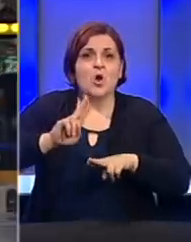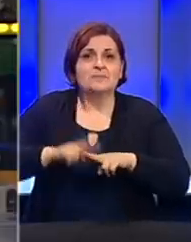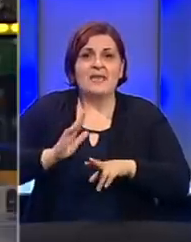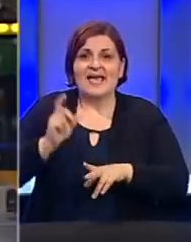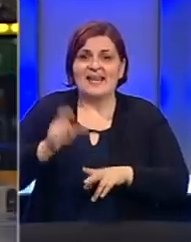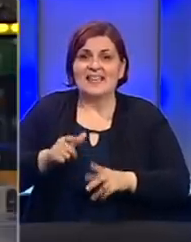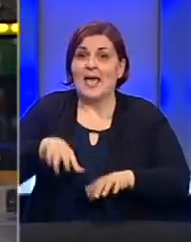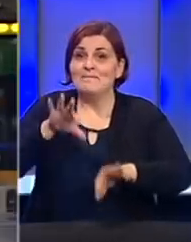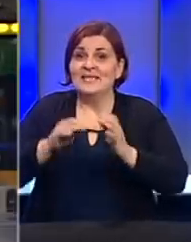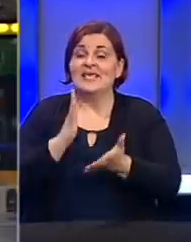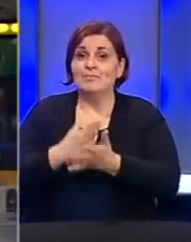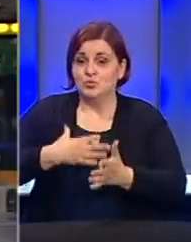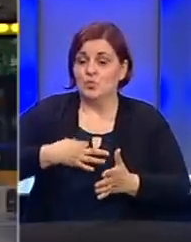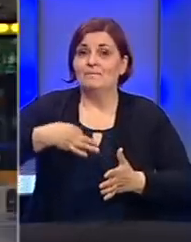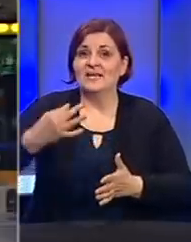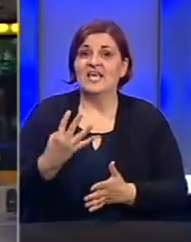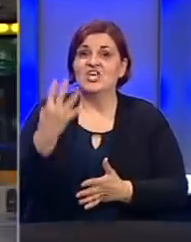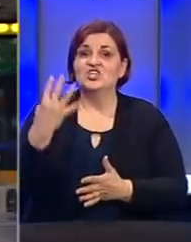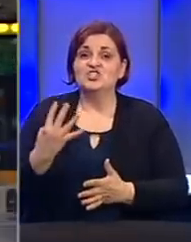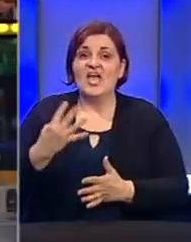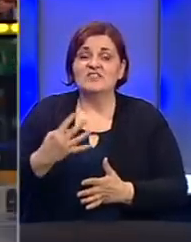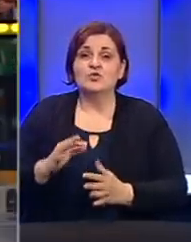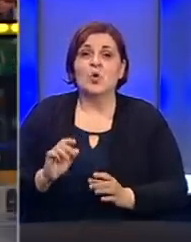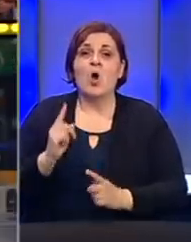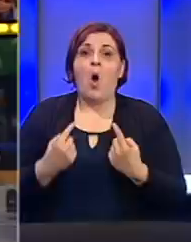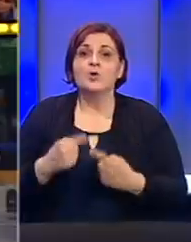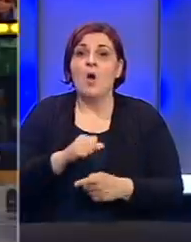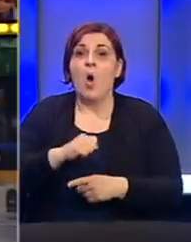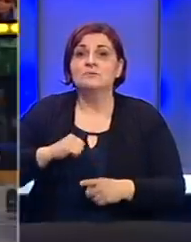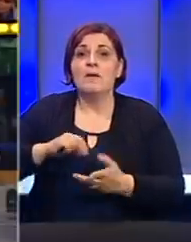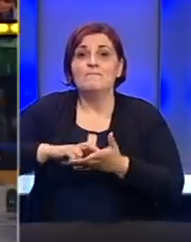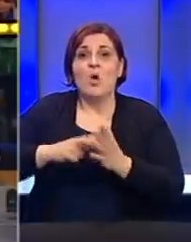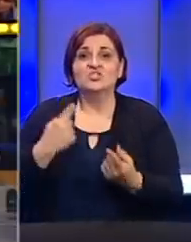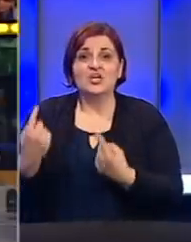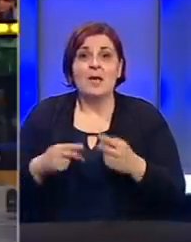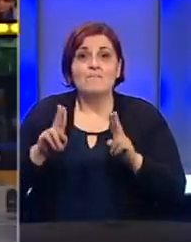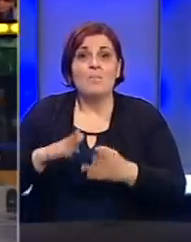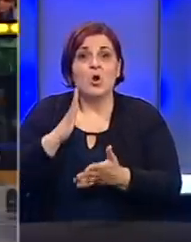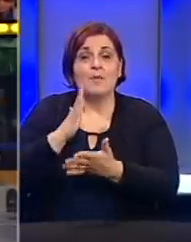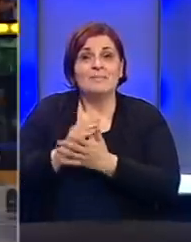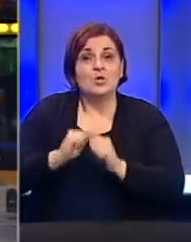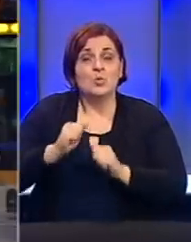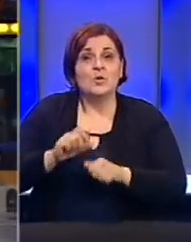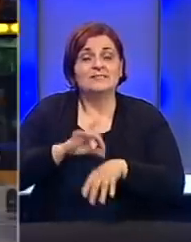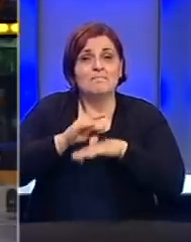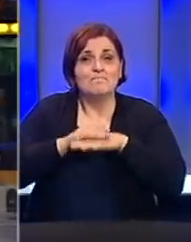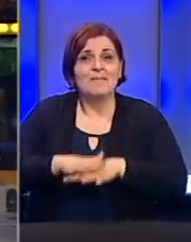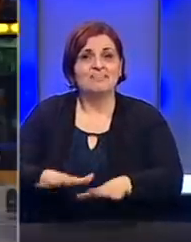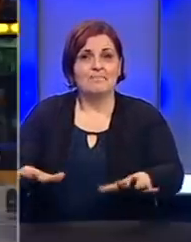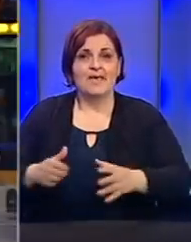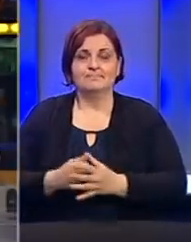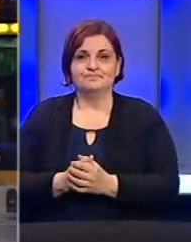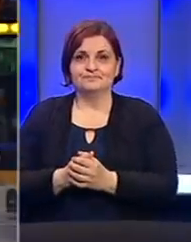pravo građana da biraju i budu birani 4. listopada, osim aktualne političke situacije, mogla bi ugroziti i pandemija.